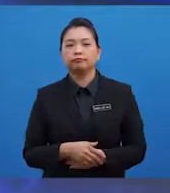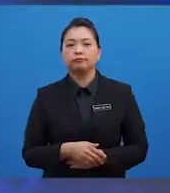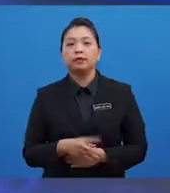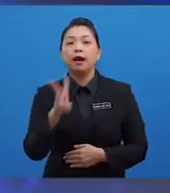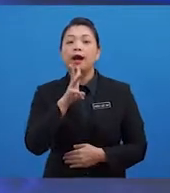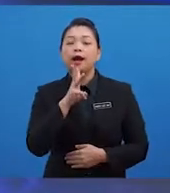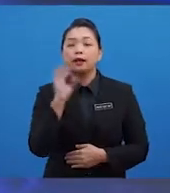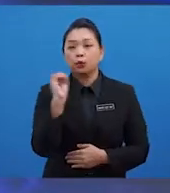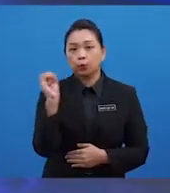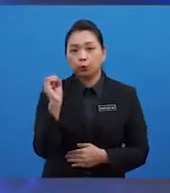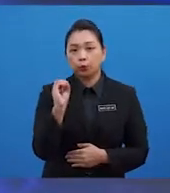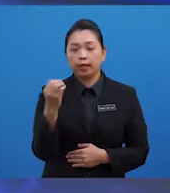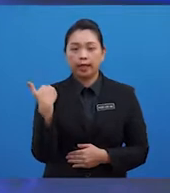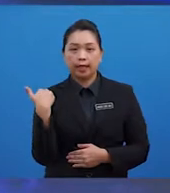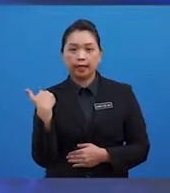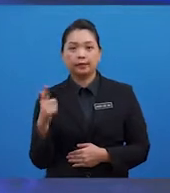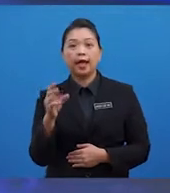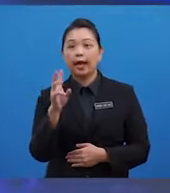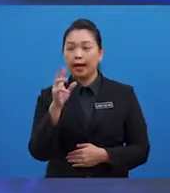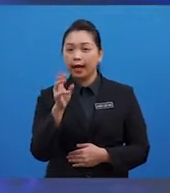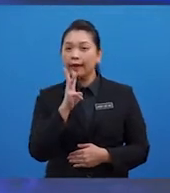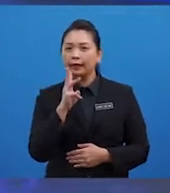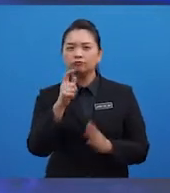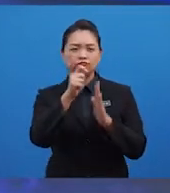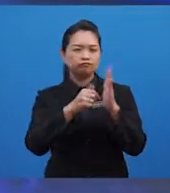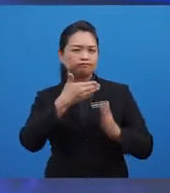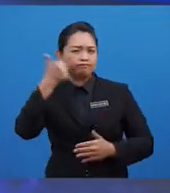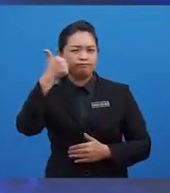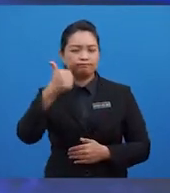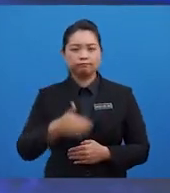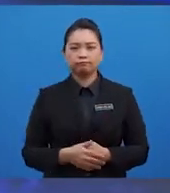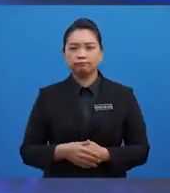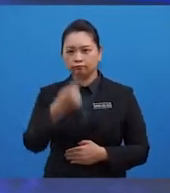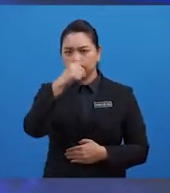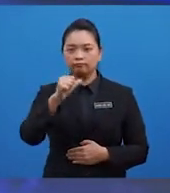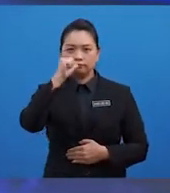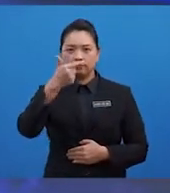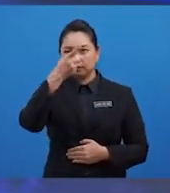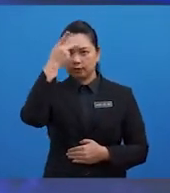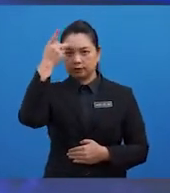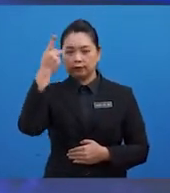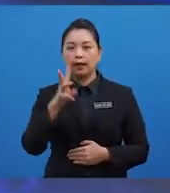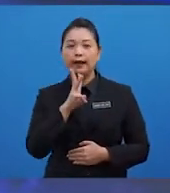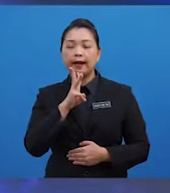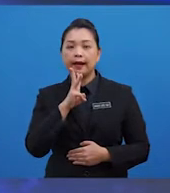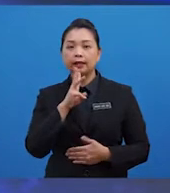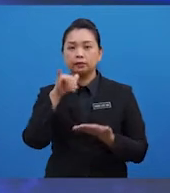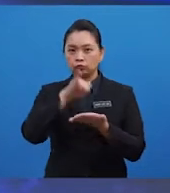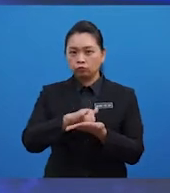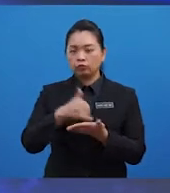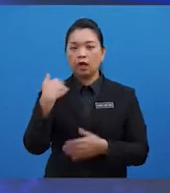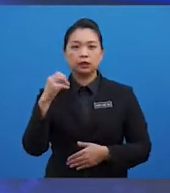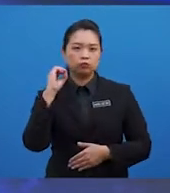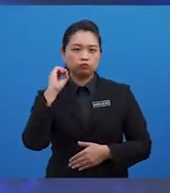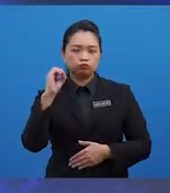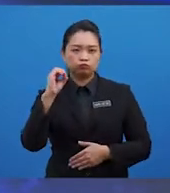Air kosong adalah air yang terbaik untuk diminum kerana air ini mempunyai